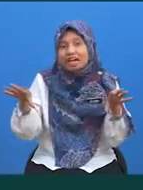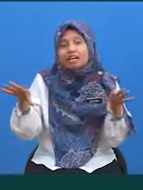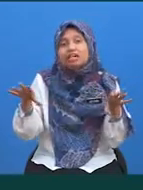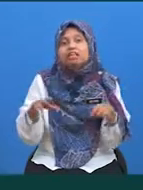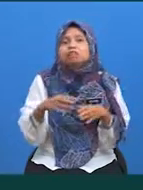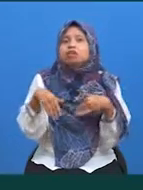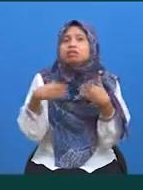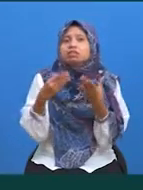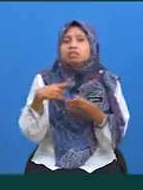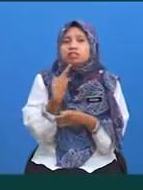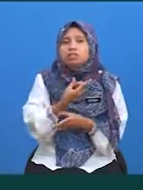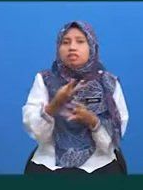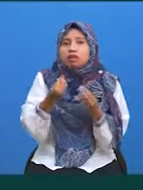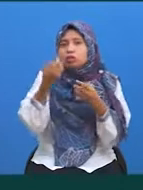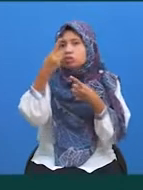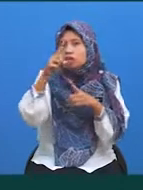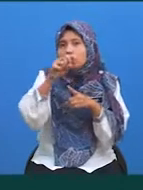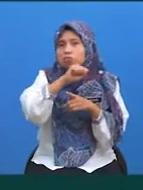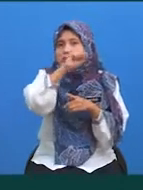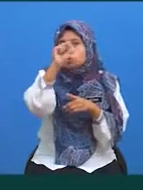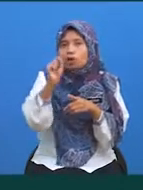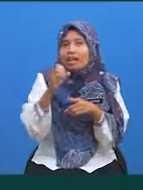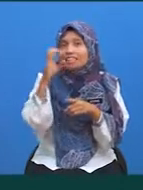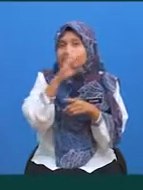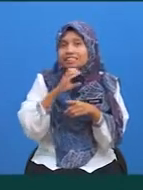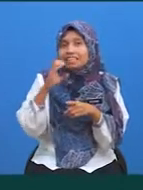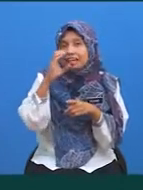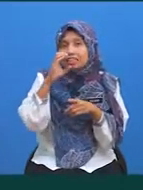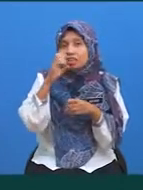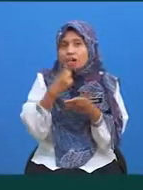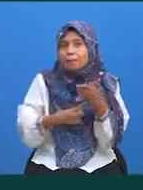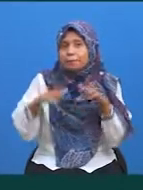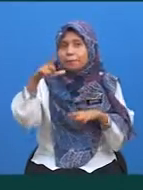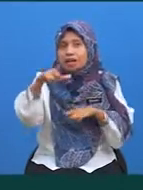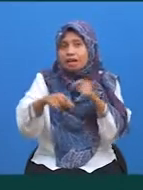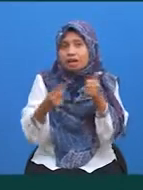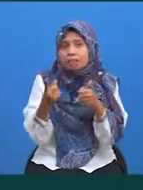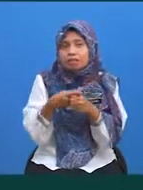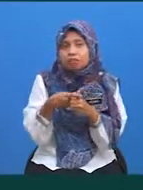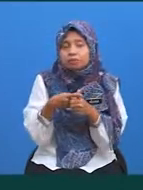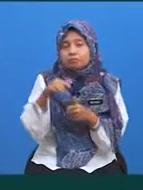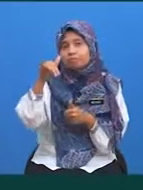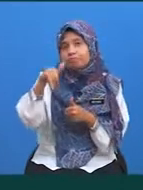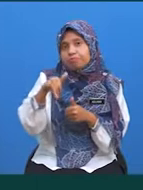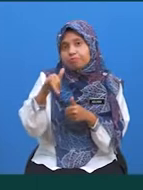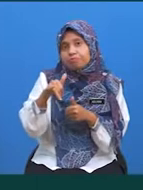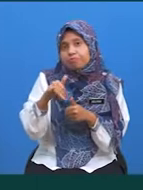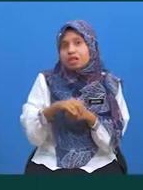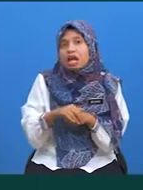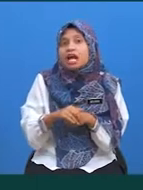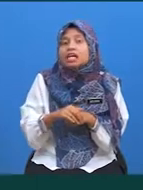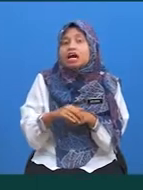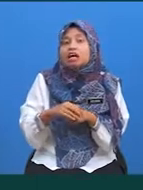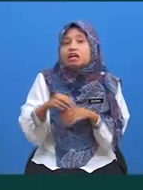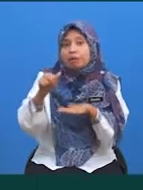bagaimana kita hendak jawab soalan cari? Apakah langkah pertama? Ya, aplikasi